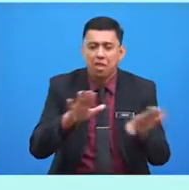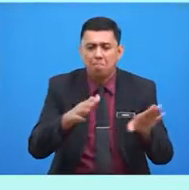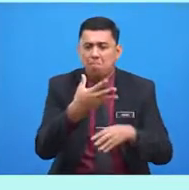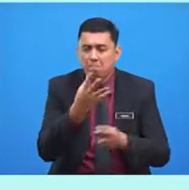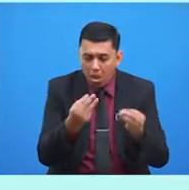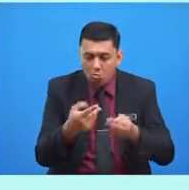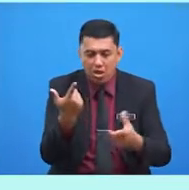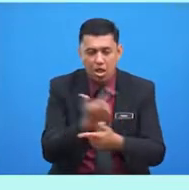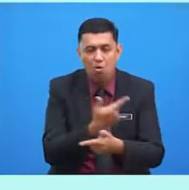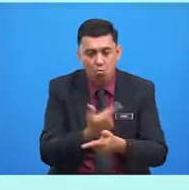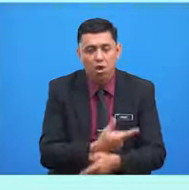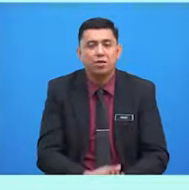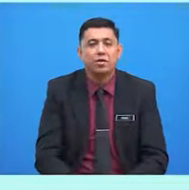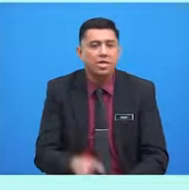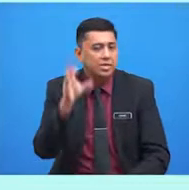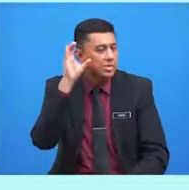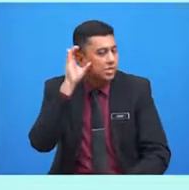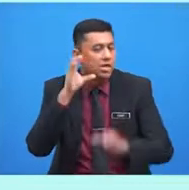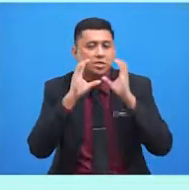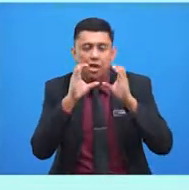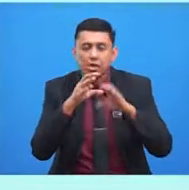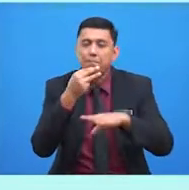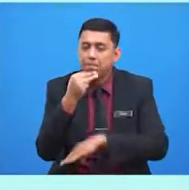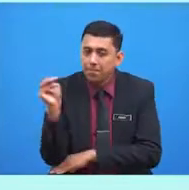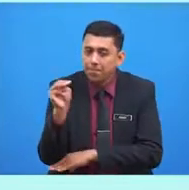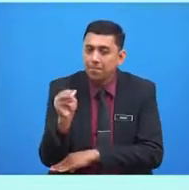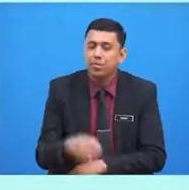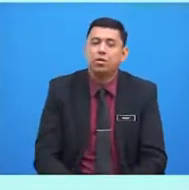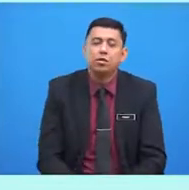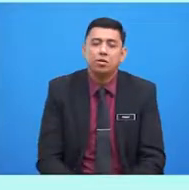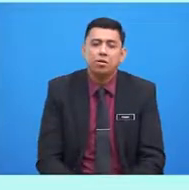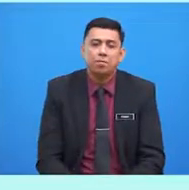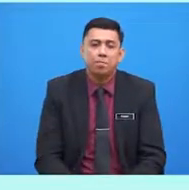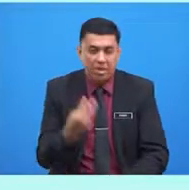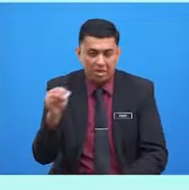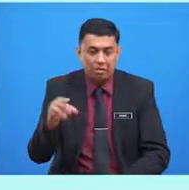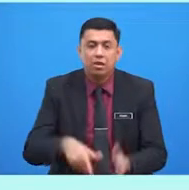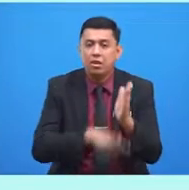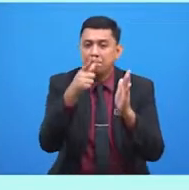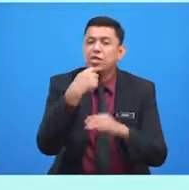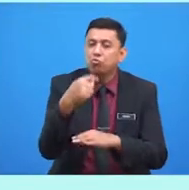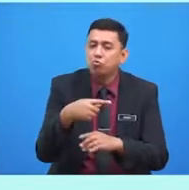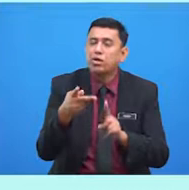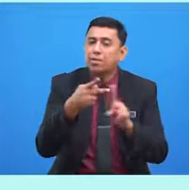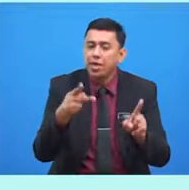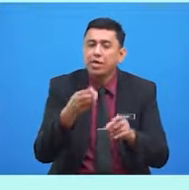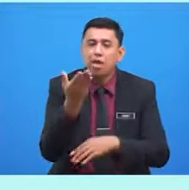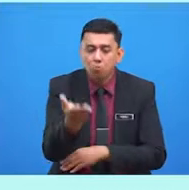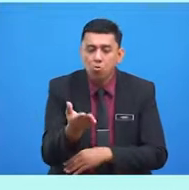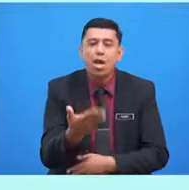ya, Anita. Dengar cekap mereka. Mereka lebih tua daripada kamu. Baiklah, ibu.